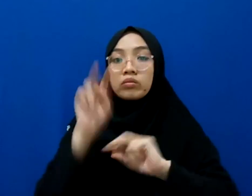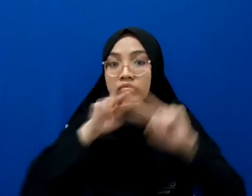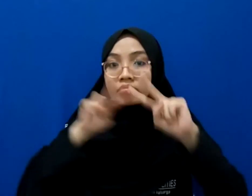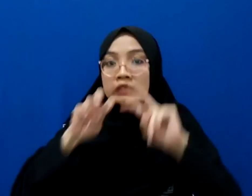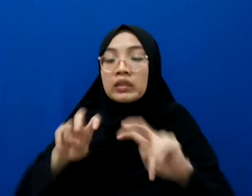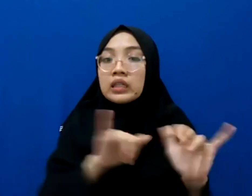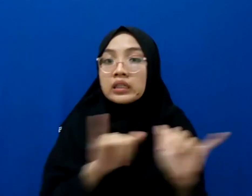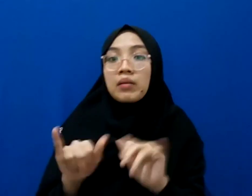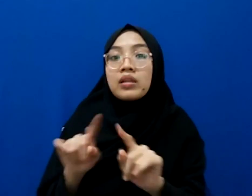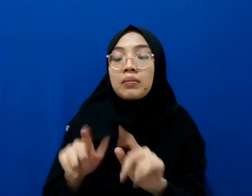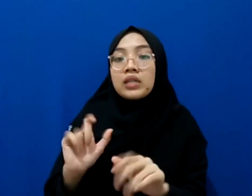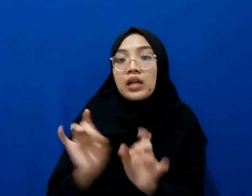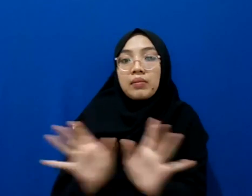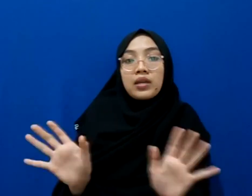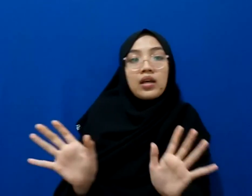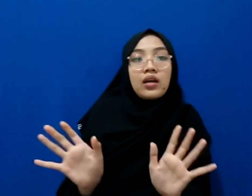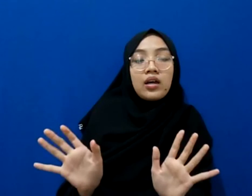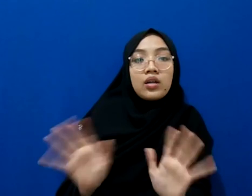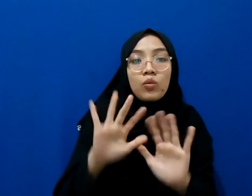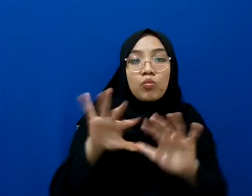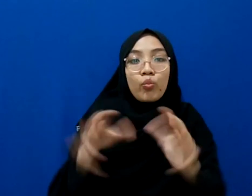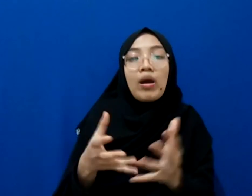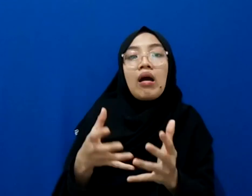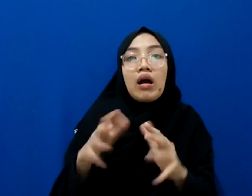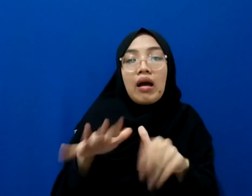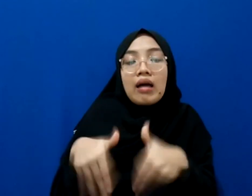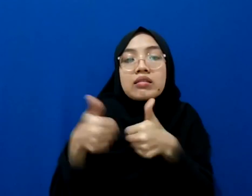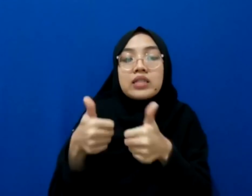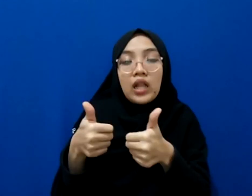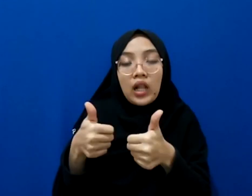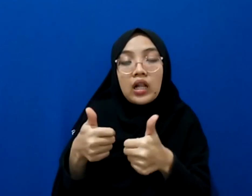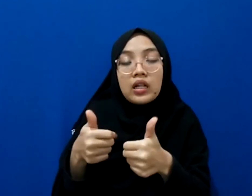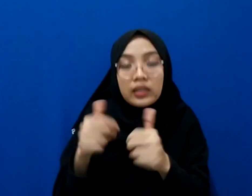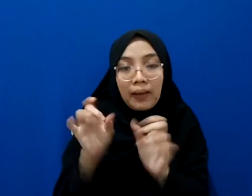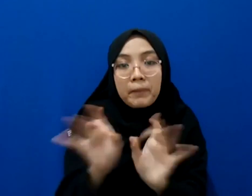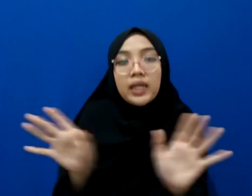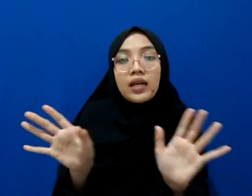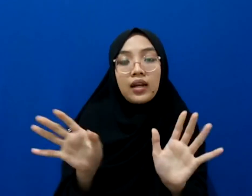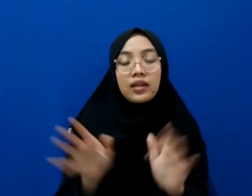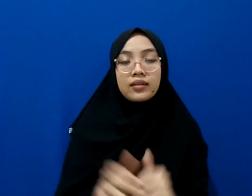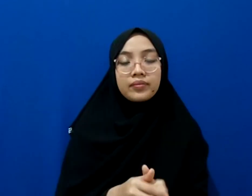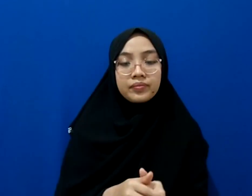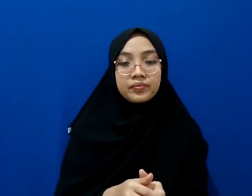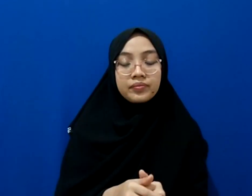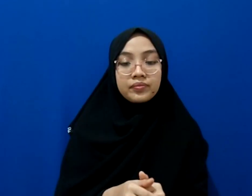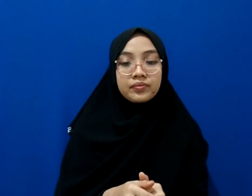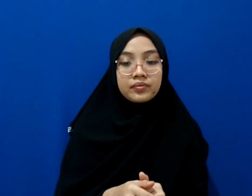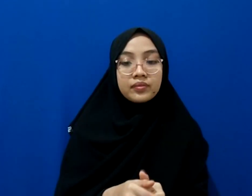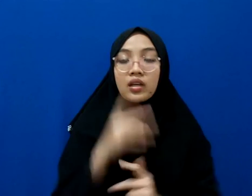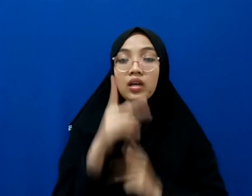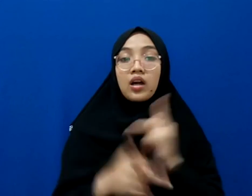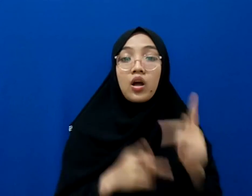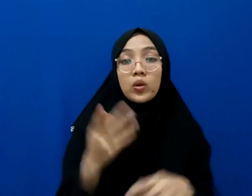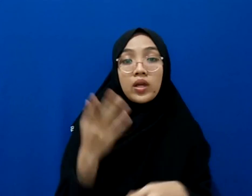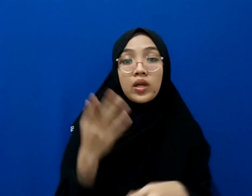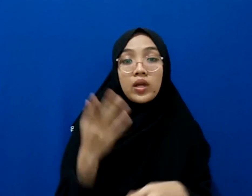tapi berbeda produk produknya gitu kan nah kemudian kalau yang tadi